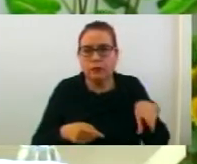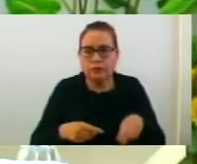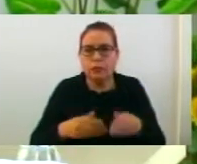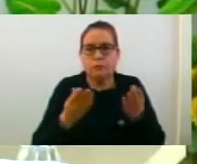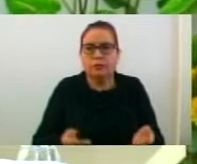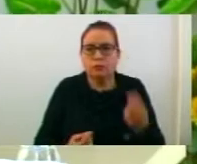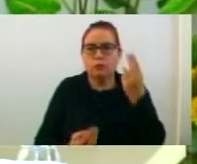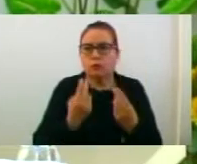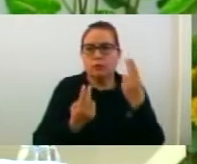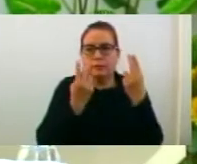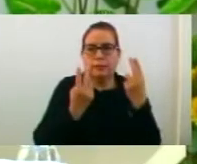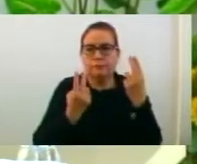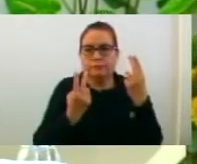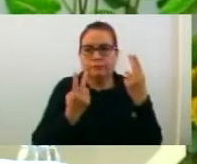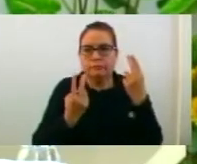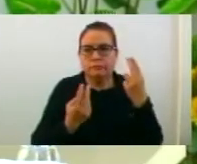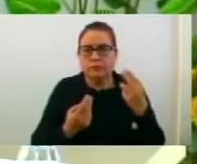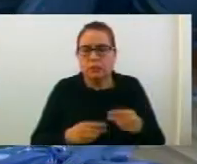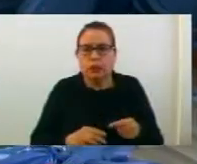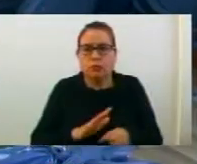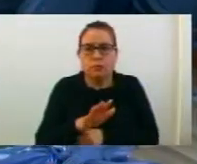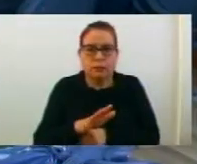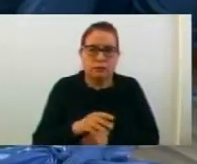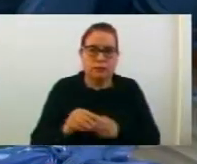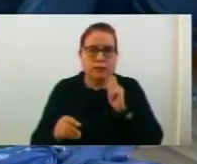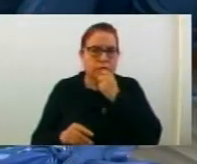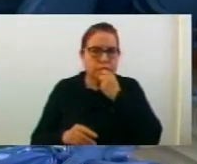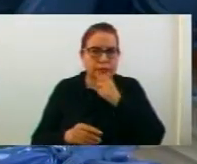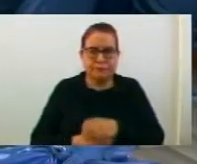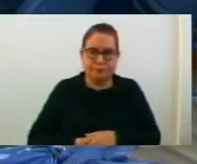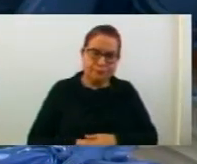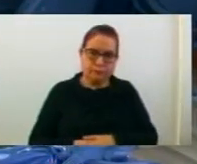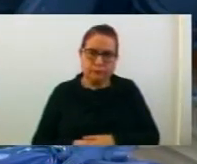го ставам на гласне. Ко е за? Ко е против? Дали имам воздържени?